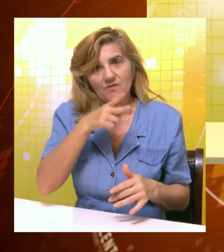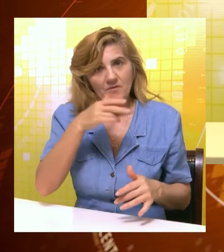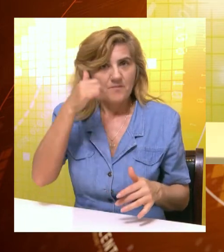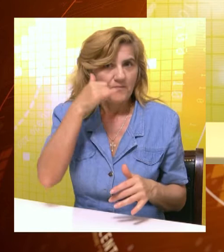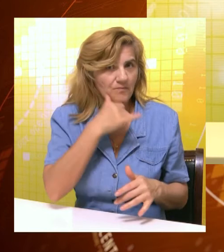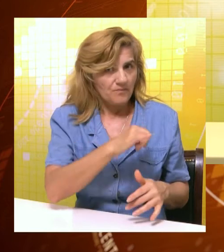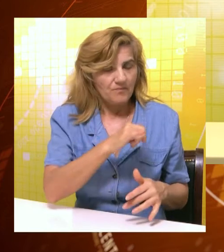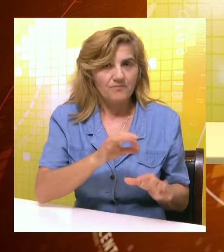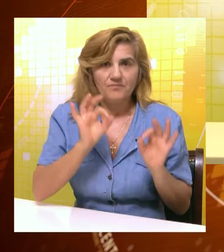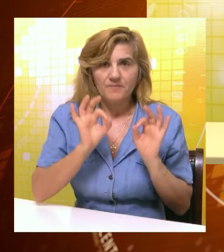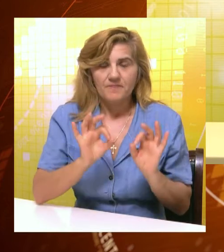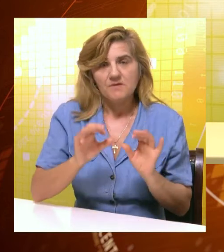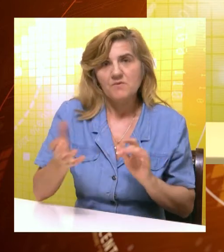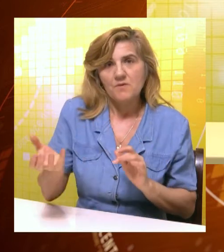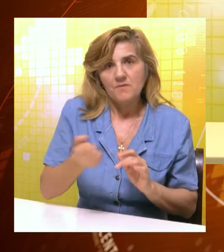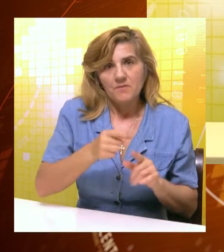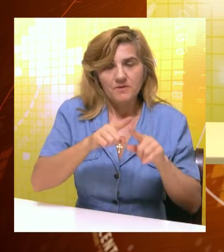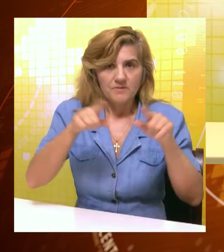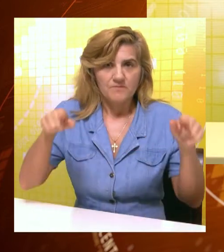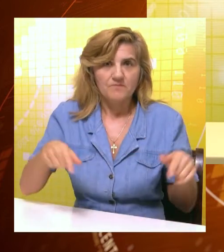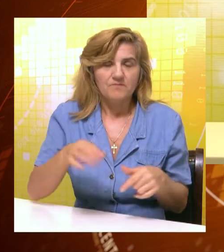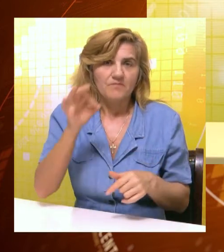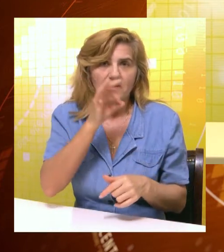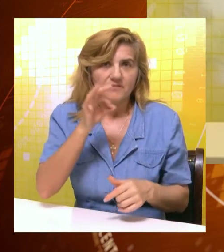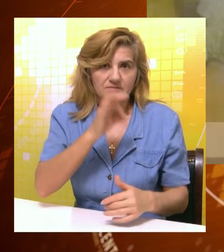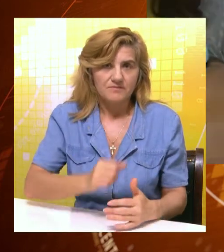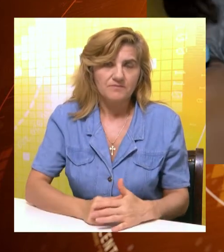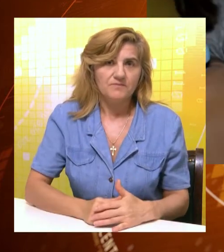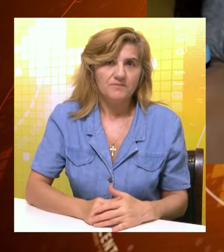decom najbolje je poneti adekvatno opremljenu putnu apoteku.